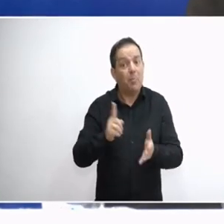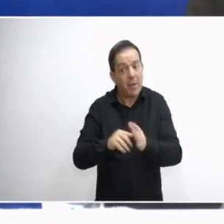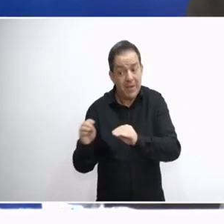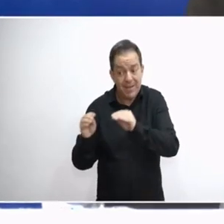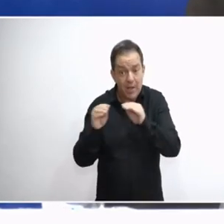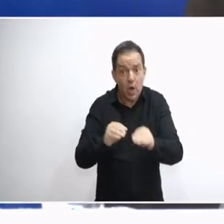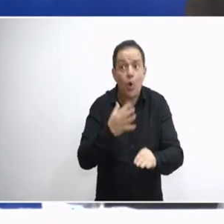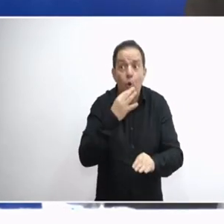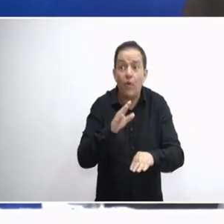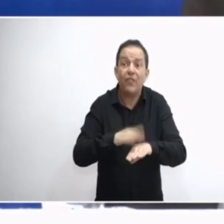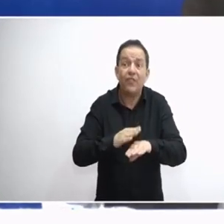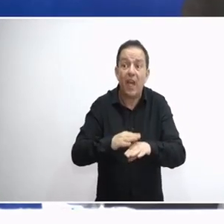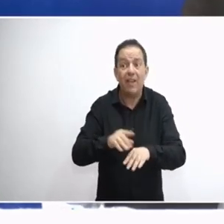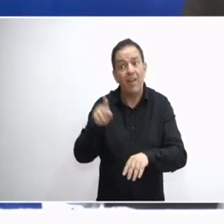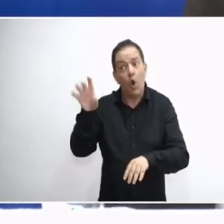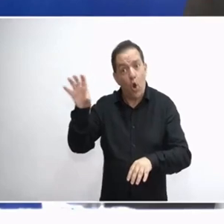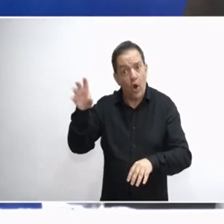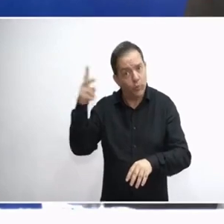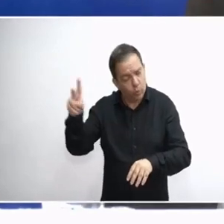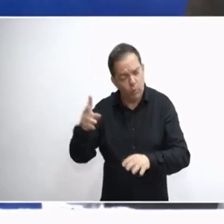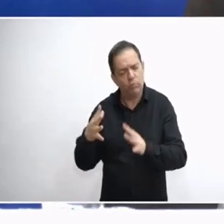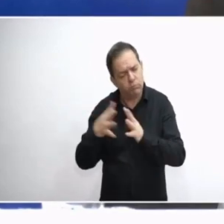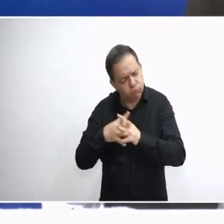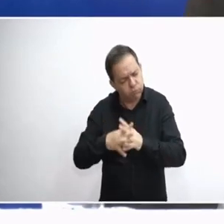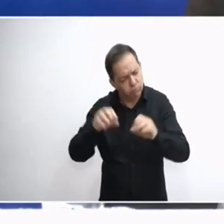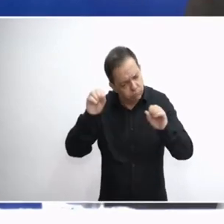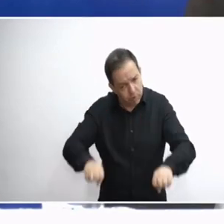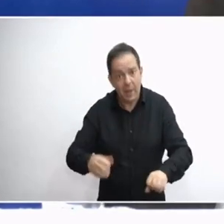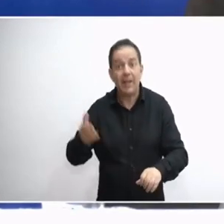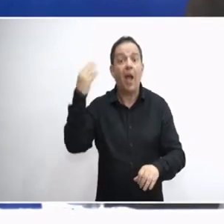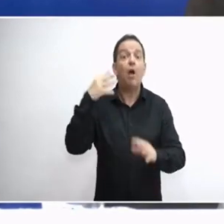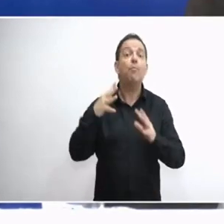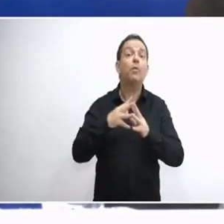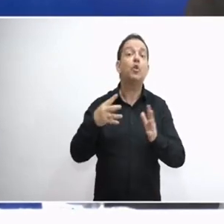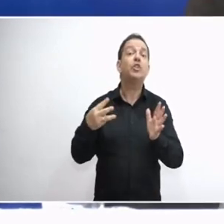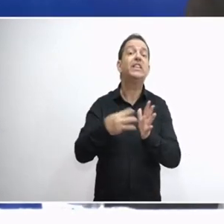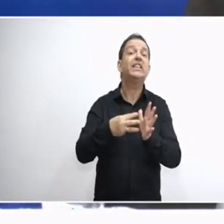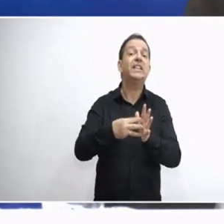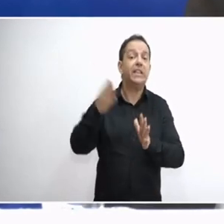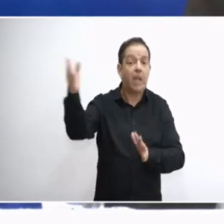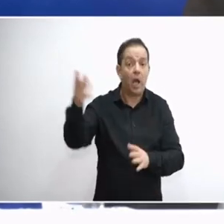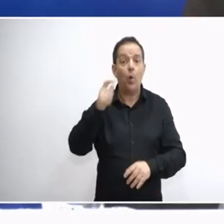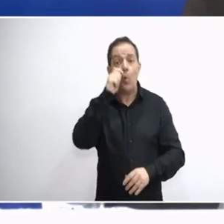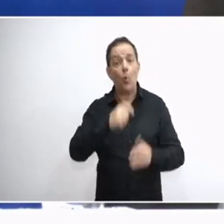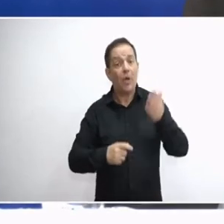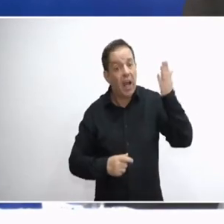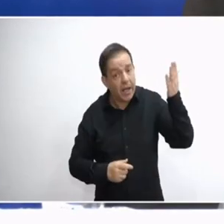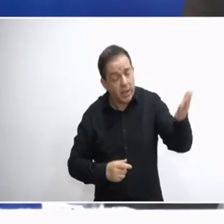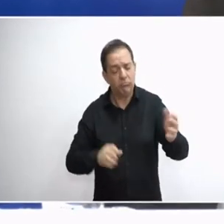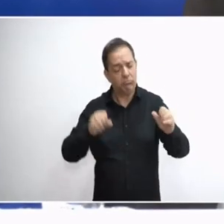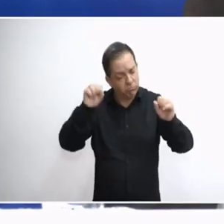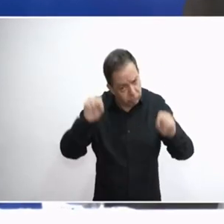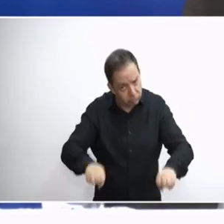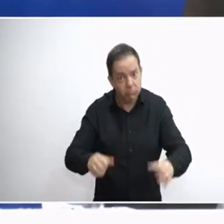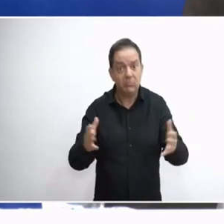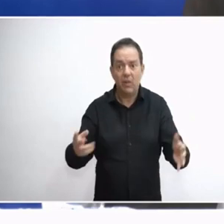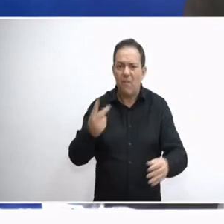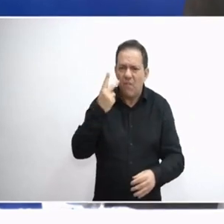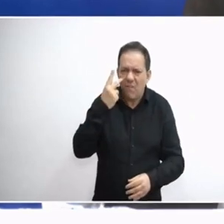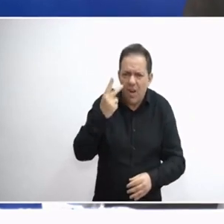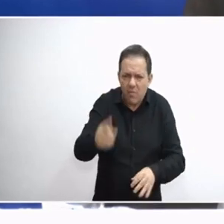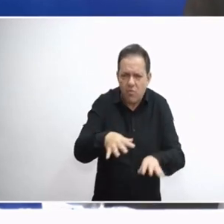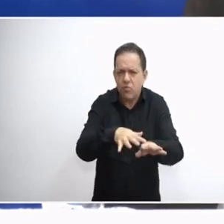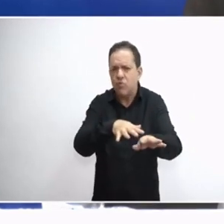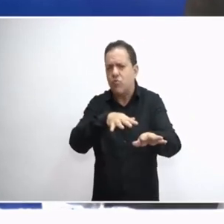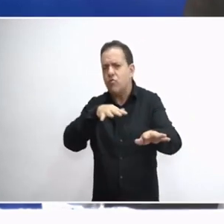μεταναστεύσει λόγω πολέμου, θα το δεχτούμε όπως το πόλεμο της Συρίας που είμαστε πολύ κοντά ή της Ουκρανίας. Αλλά να βλέπουμε